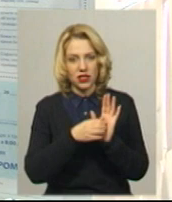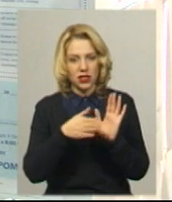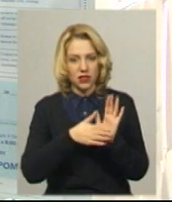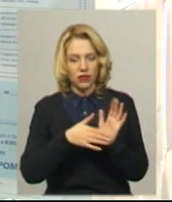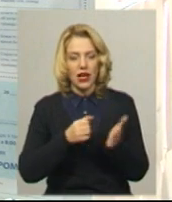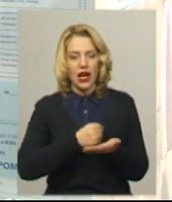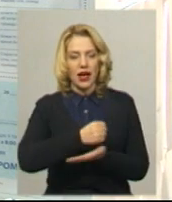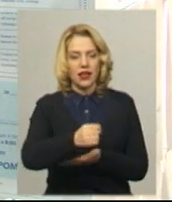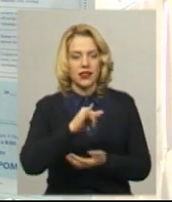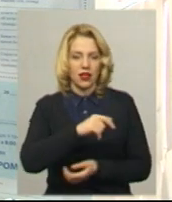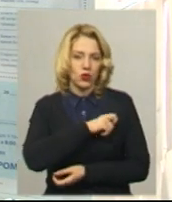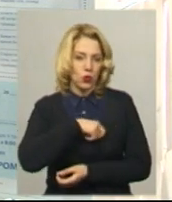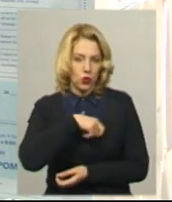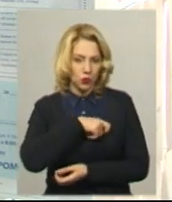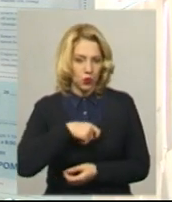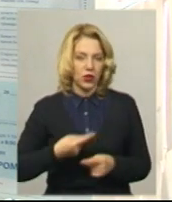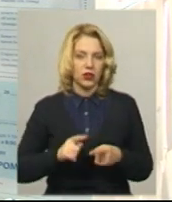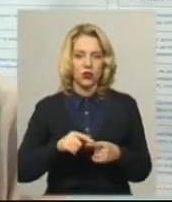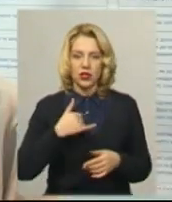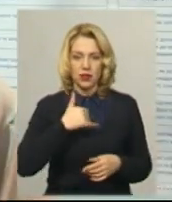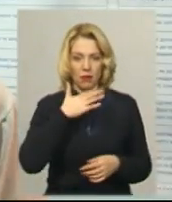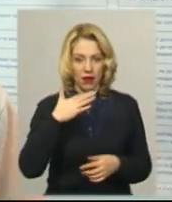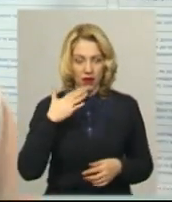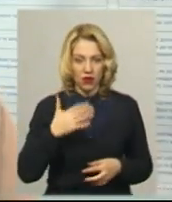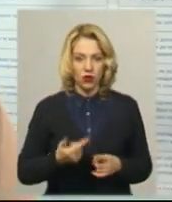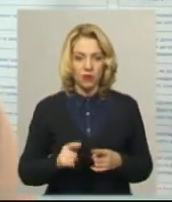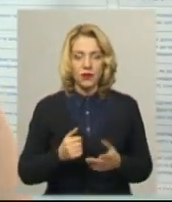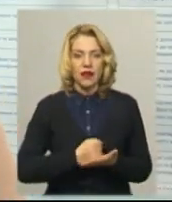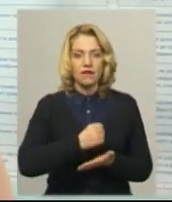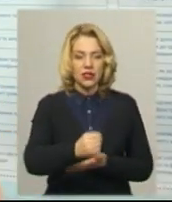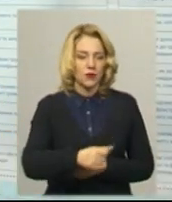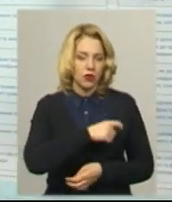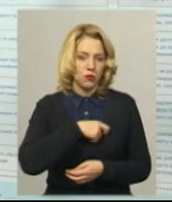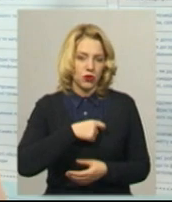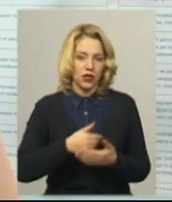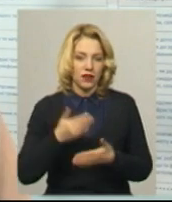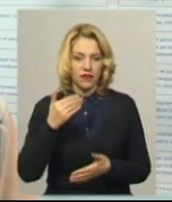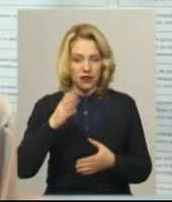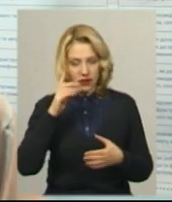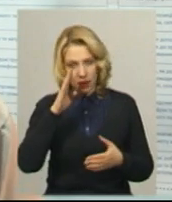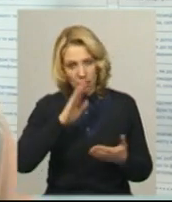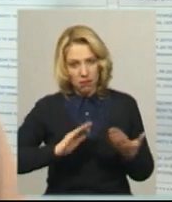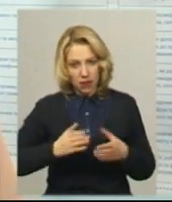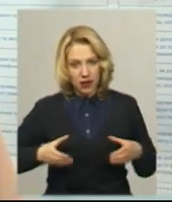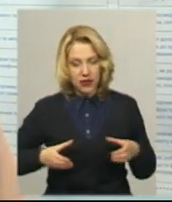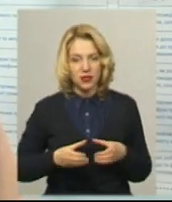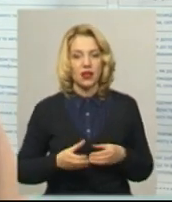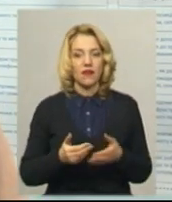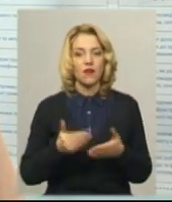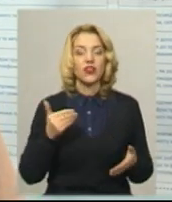кандидати в депутати. В депутатів багатенько. Висувалися кандидати і від партій, від